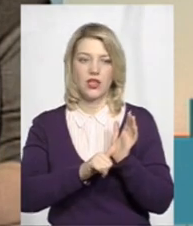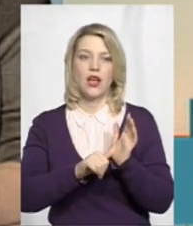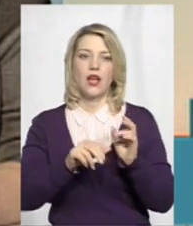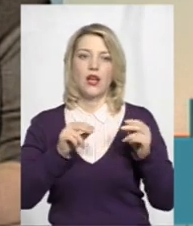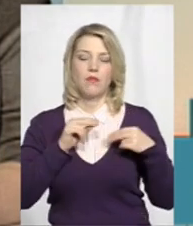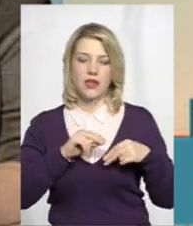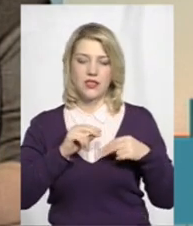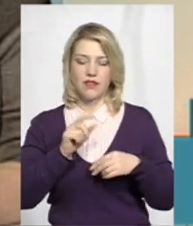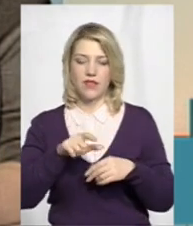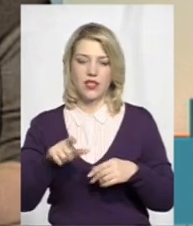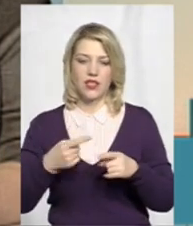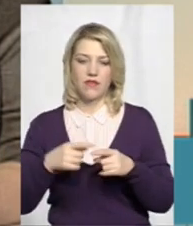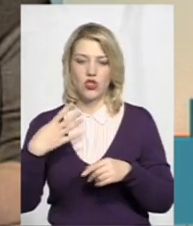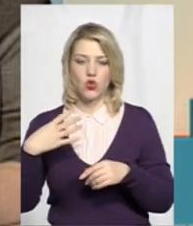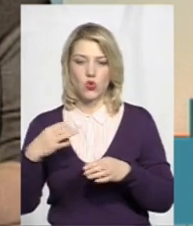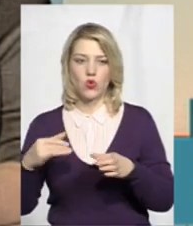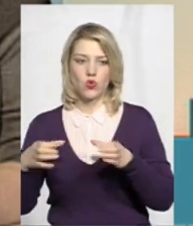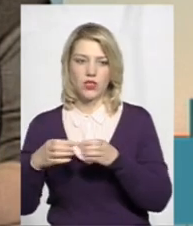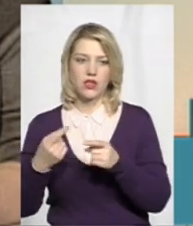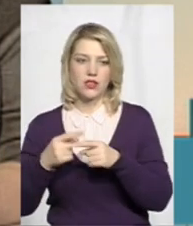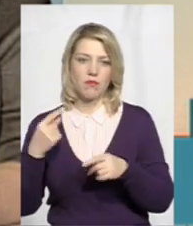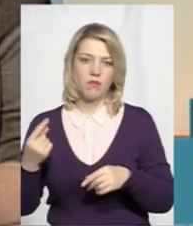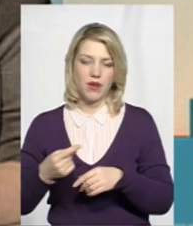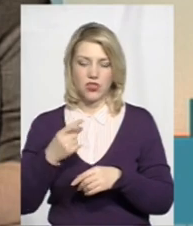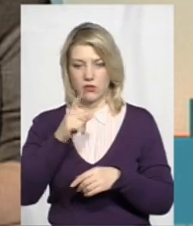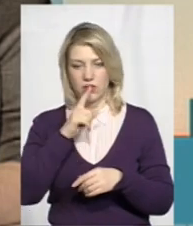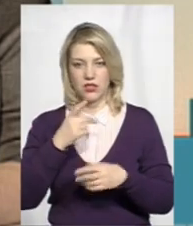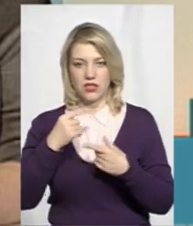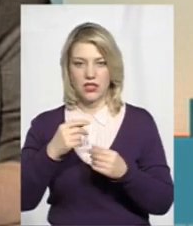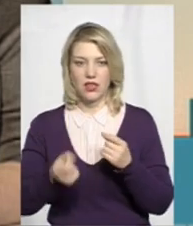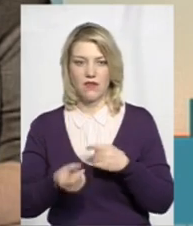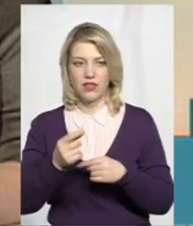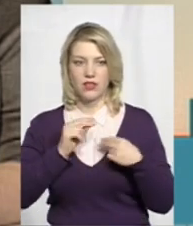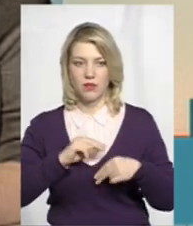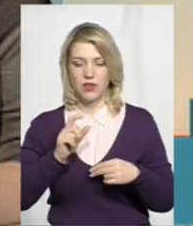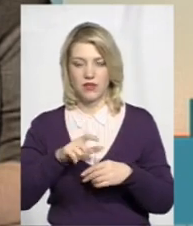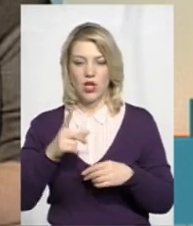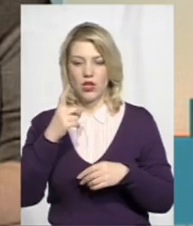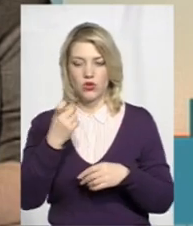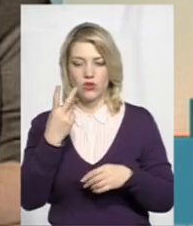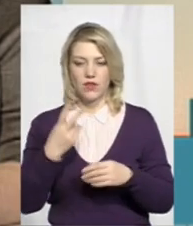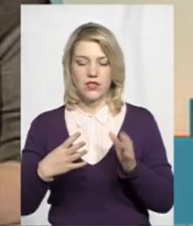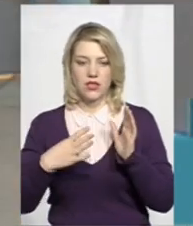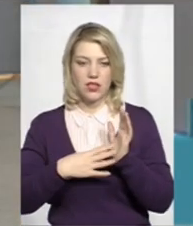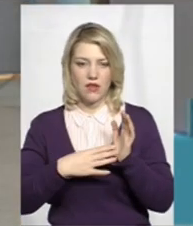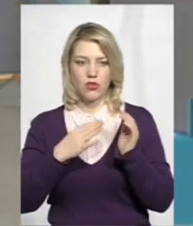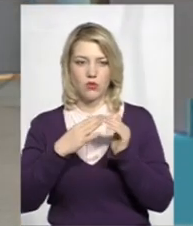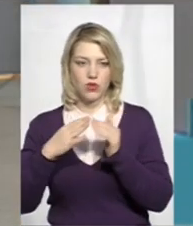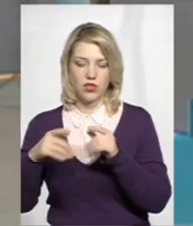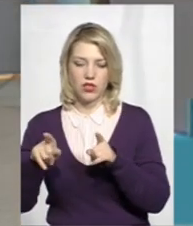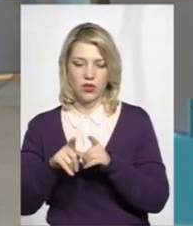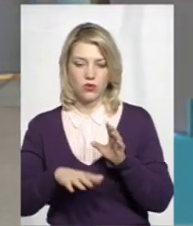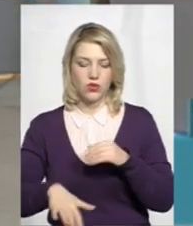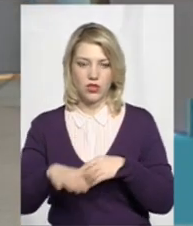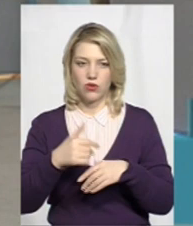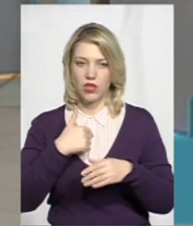перший місяць, в якому з'явилися працівники. На 129 будинків і на таку територію, я не є